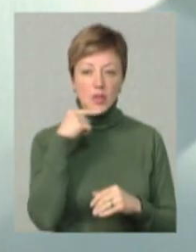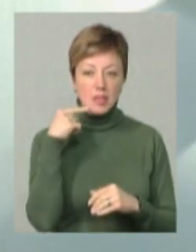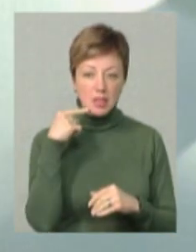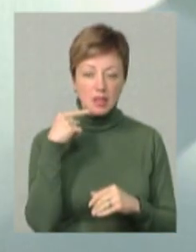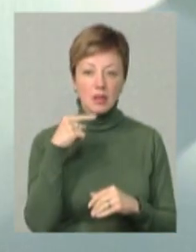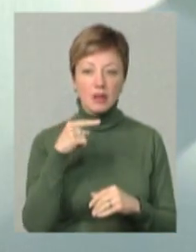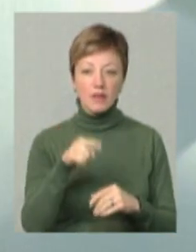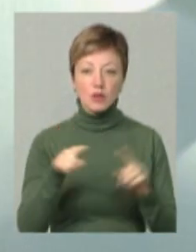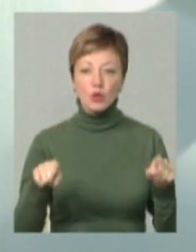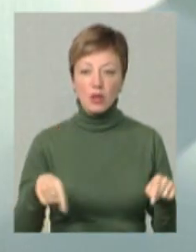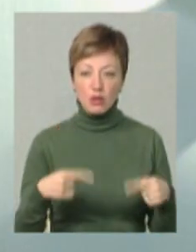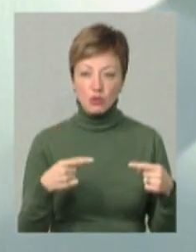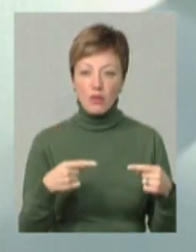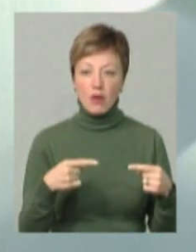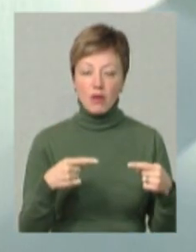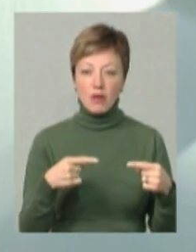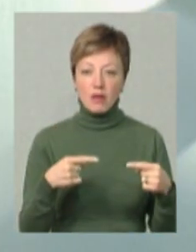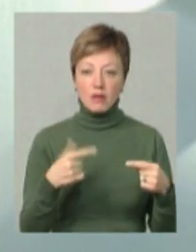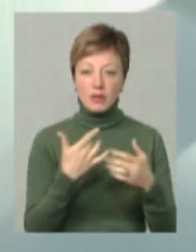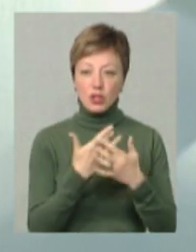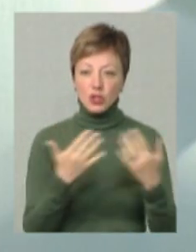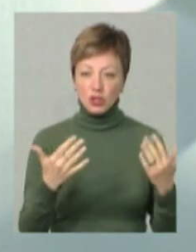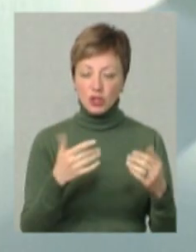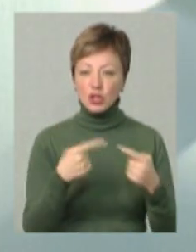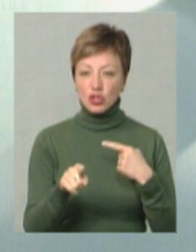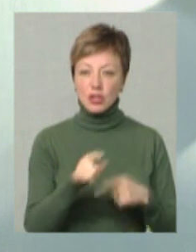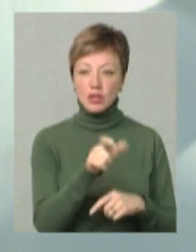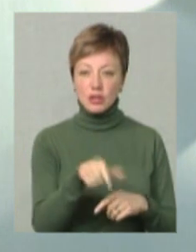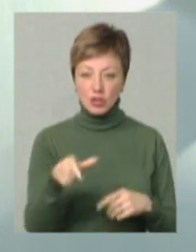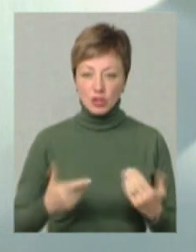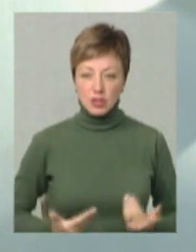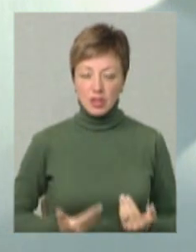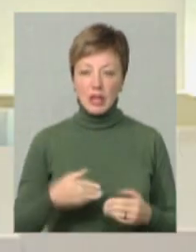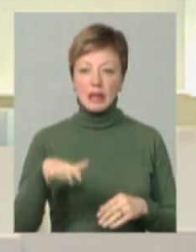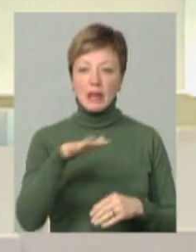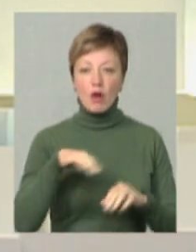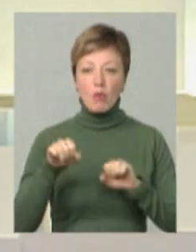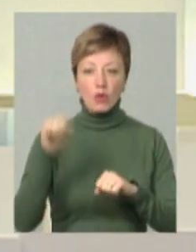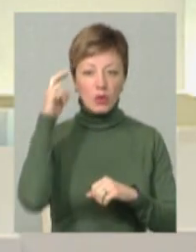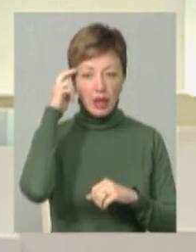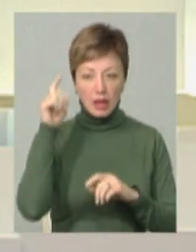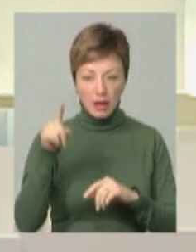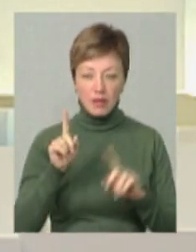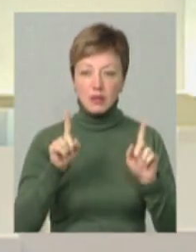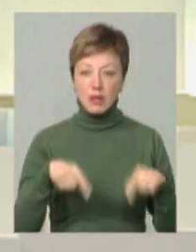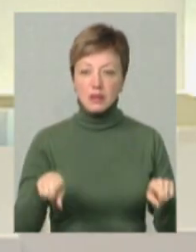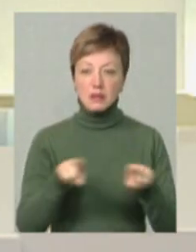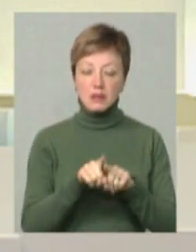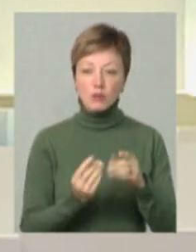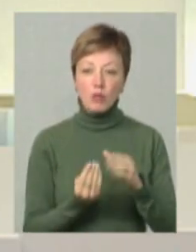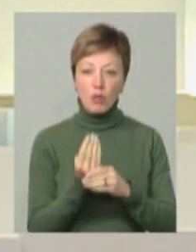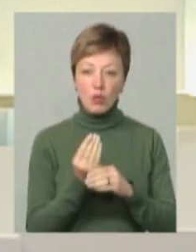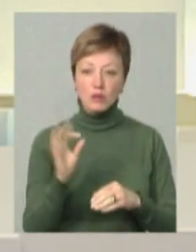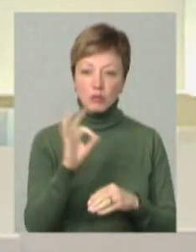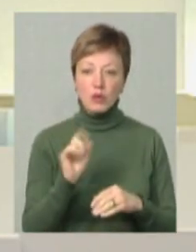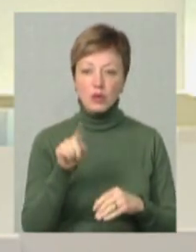він зорганізував і інших шепетівчан в тероборону Києва. Також знаю з його постів про те,